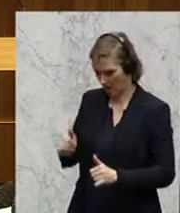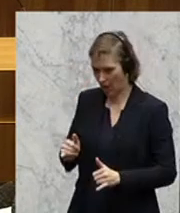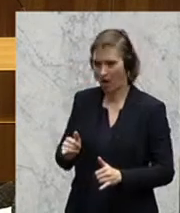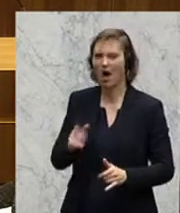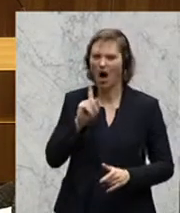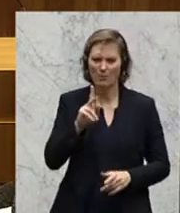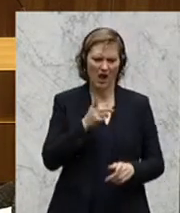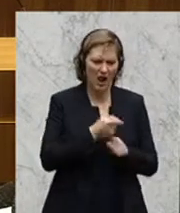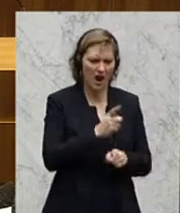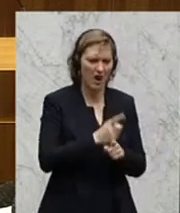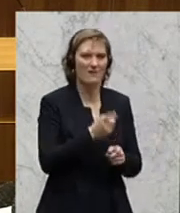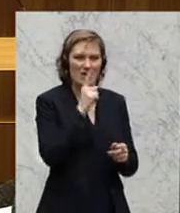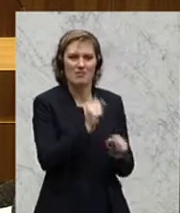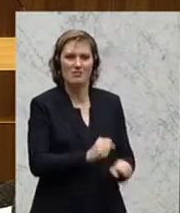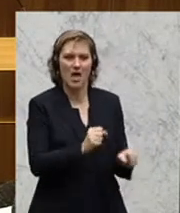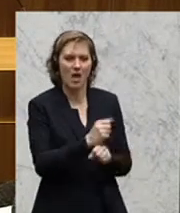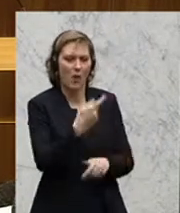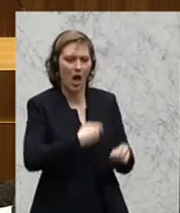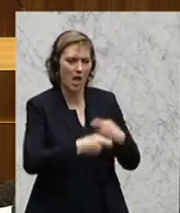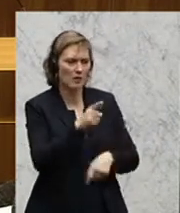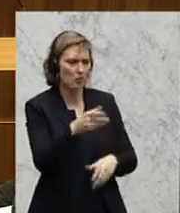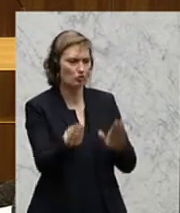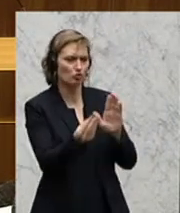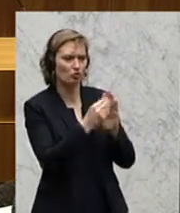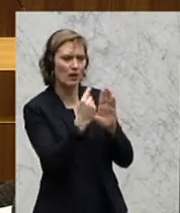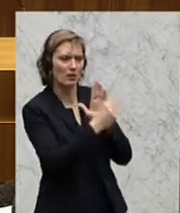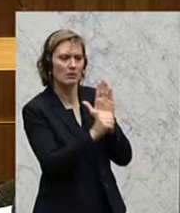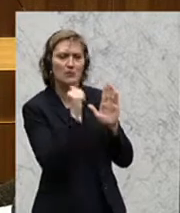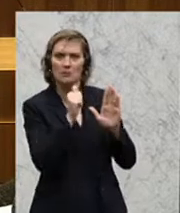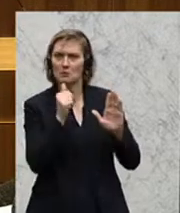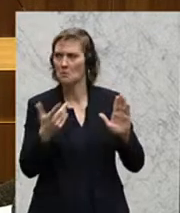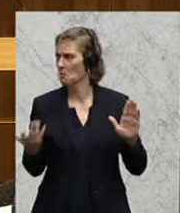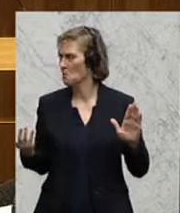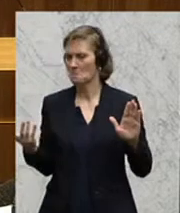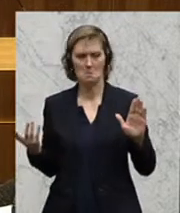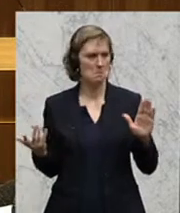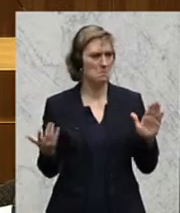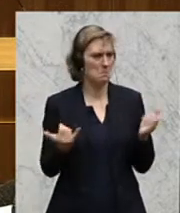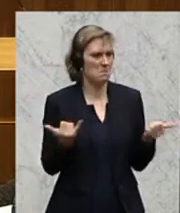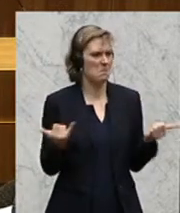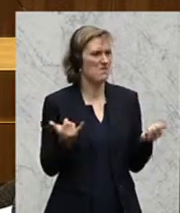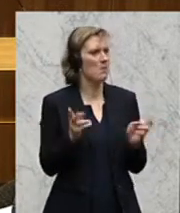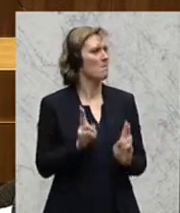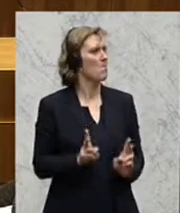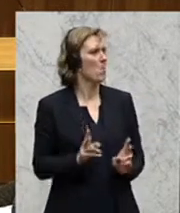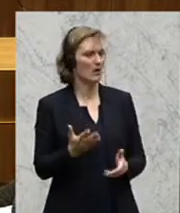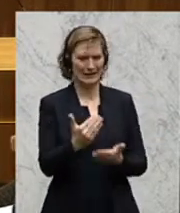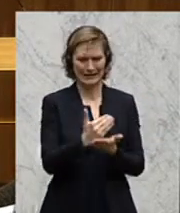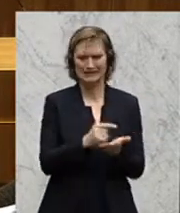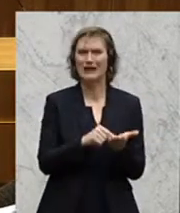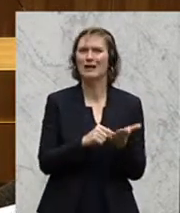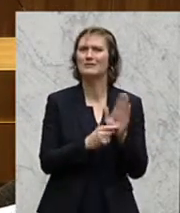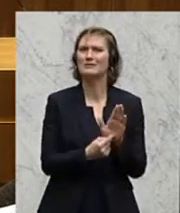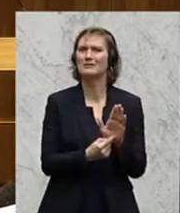geht, jemanden zu einer terroristischen Handlung aufzufordern, der ist hier nicht vorgesehen in dem Gesetz. Ja, wie kann man so ein Gesetz